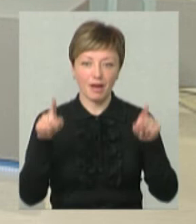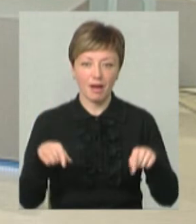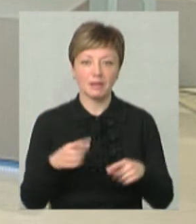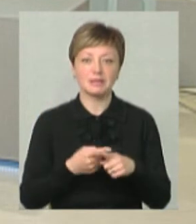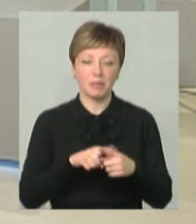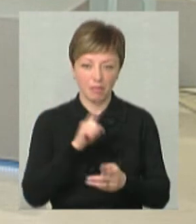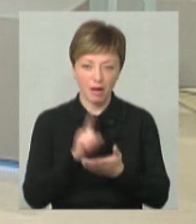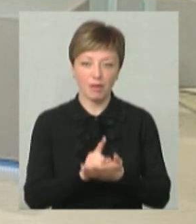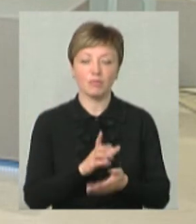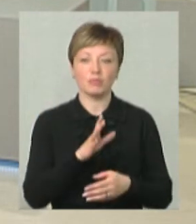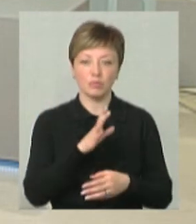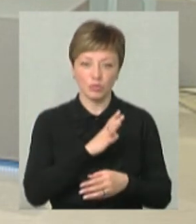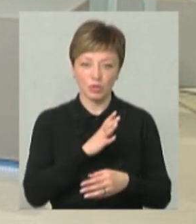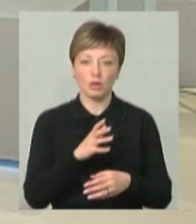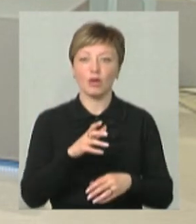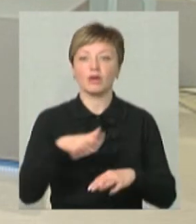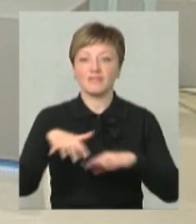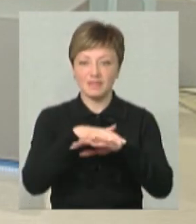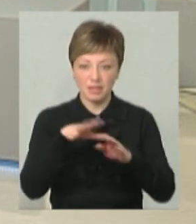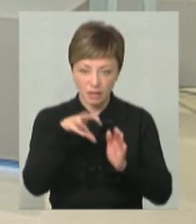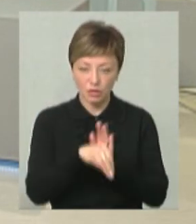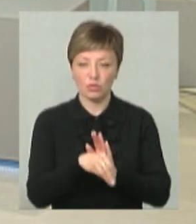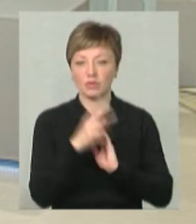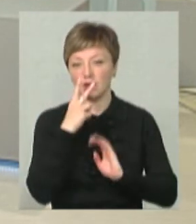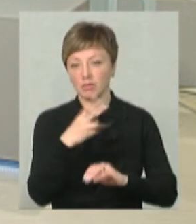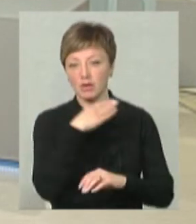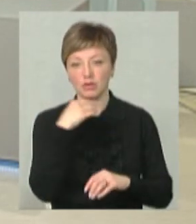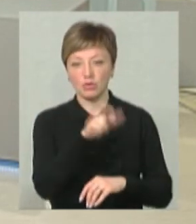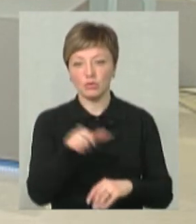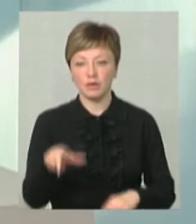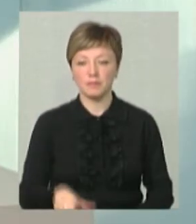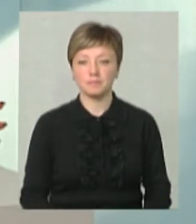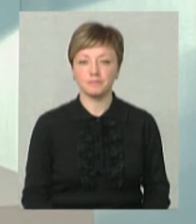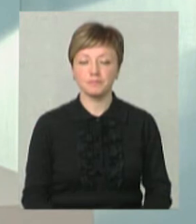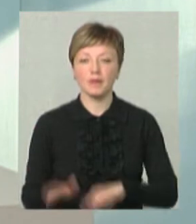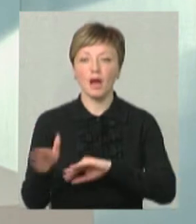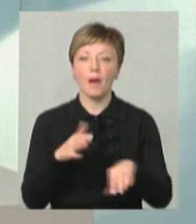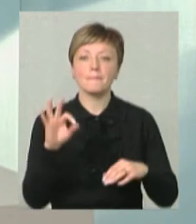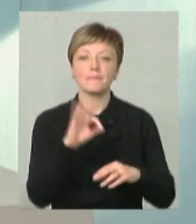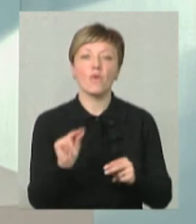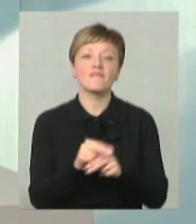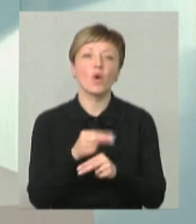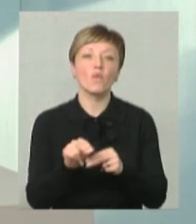Плакат, це має бути, якомога більше людей побачити. Він має бути в середовищі. Про виховну